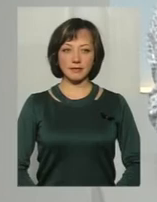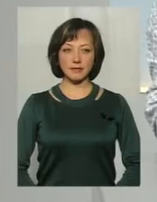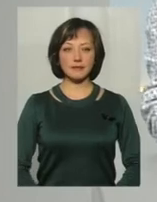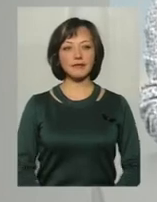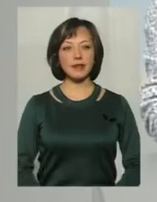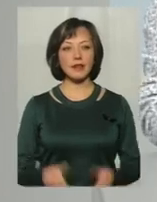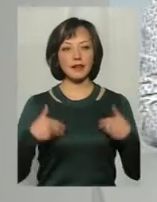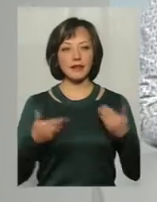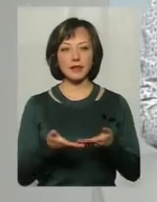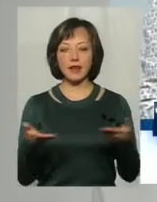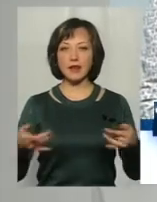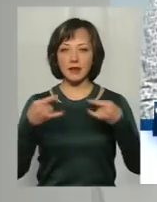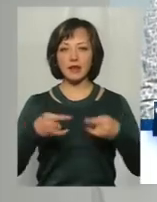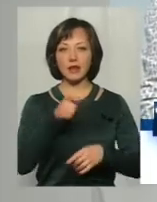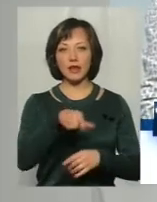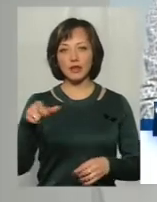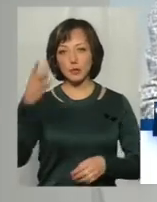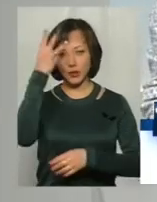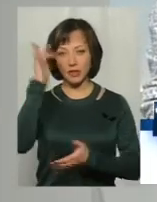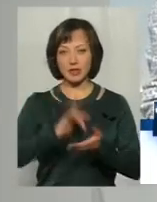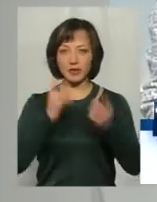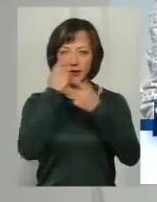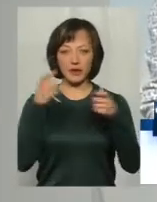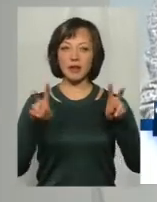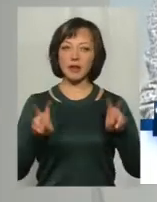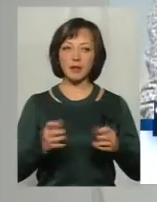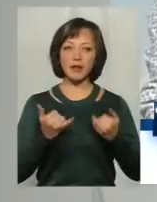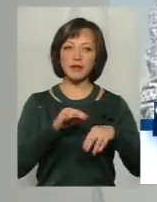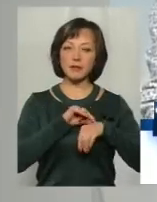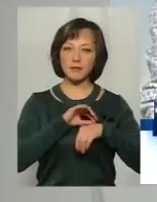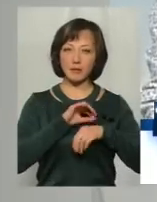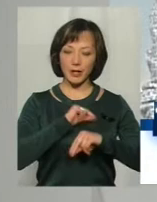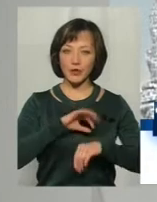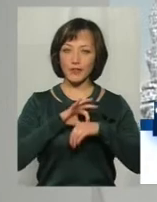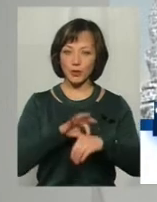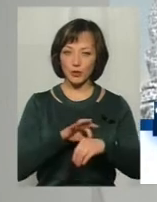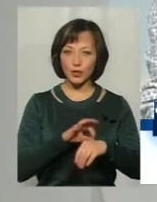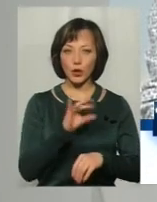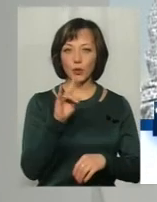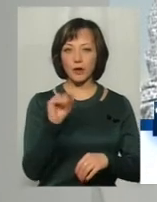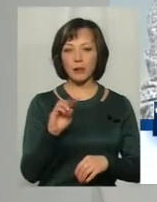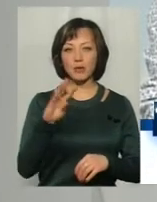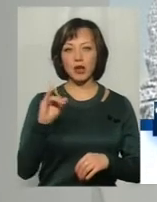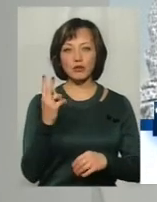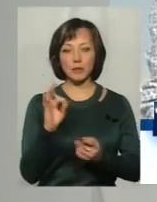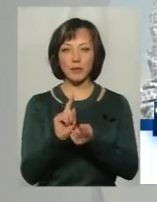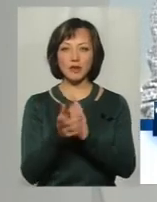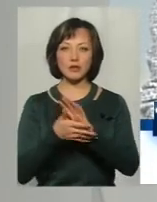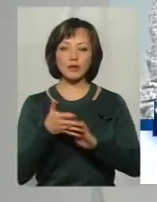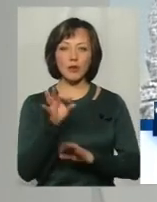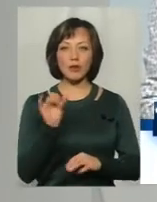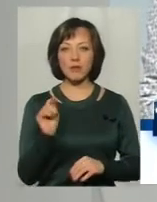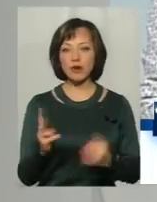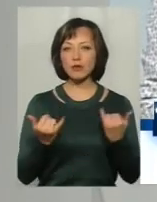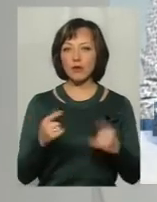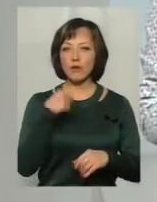Мої вітання телеглядачам Поділля Центр. В ефірі тема. В студії для вас працює юна мітрашко, переклад на мову жестів Ольга Рибак.